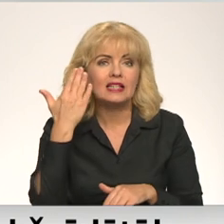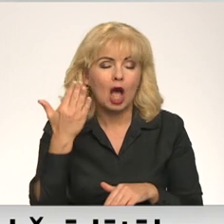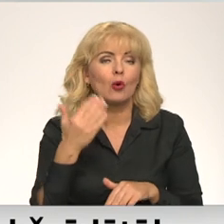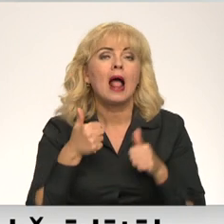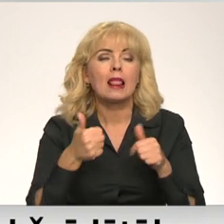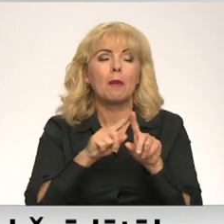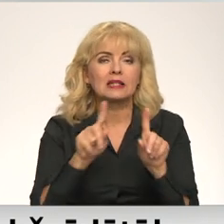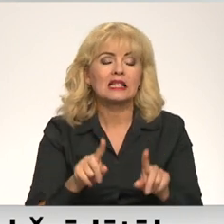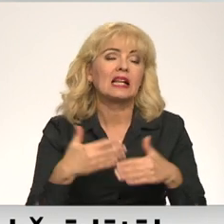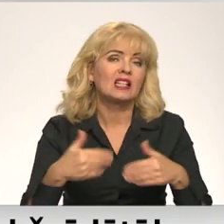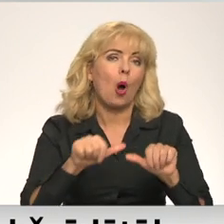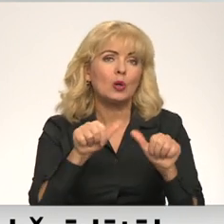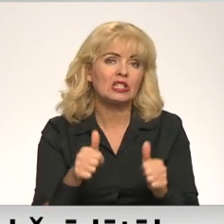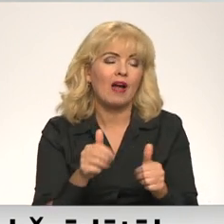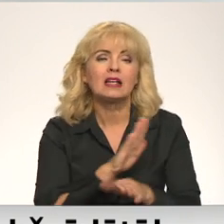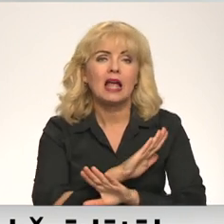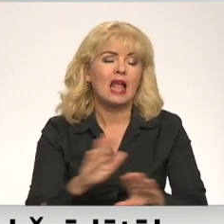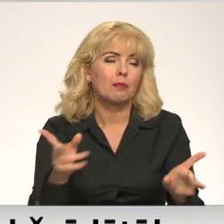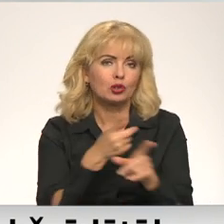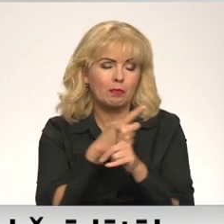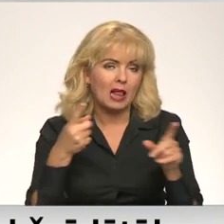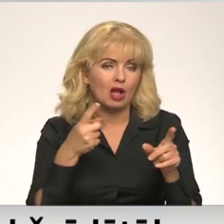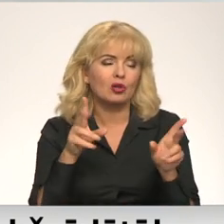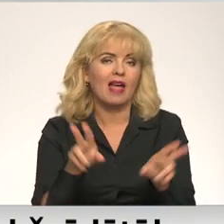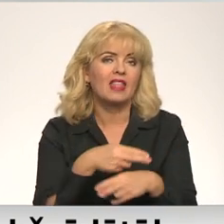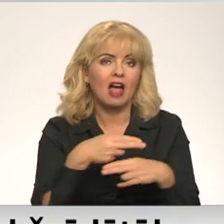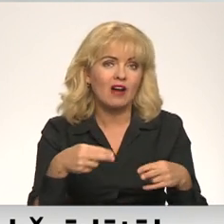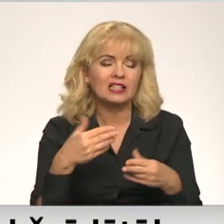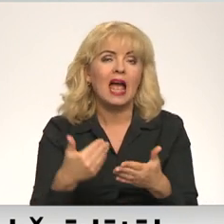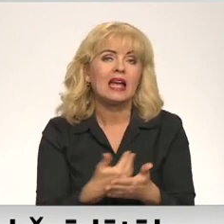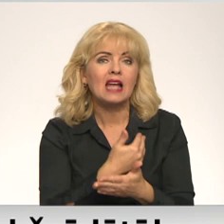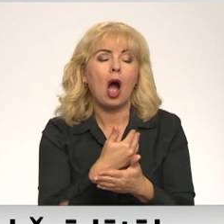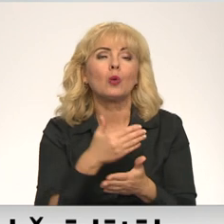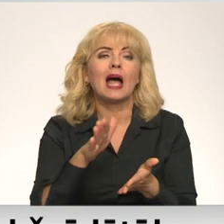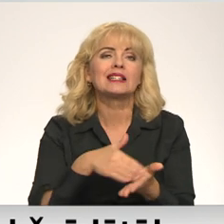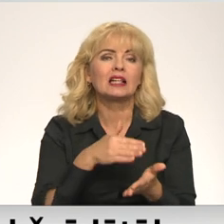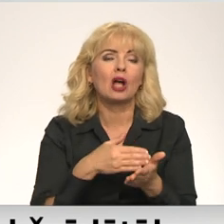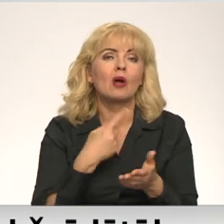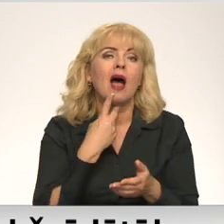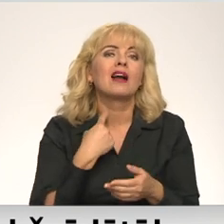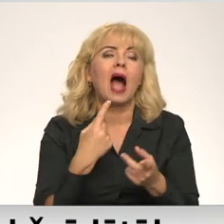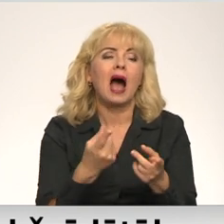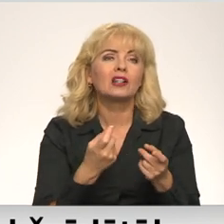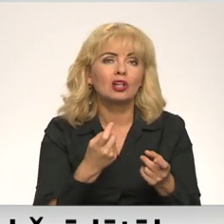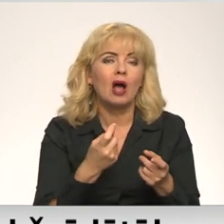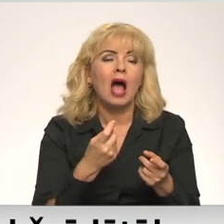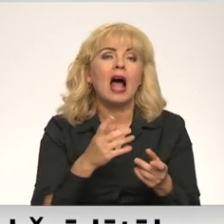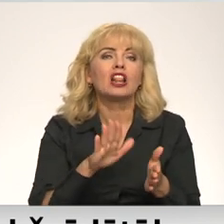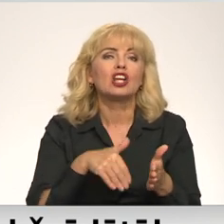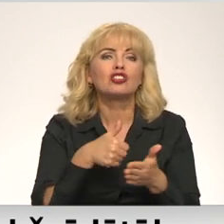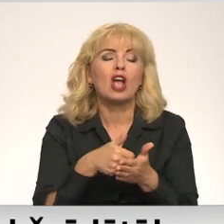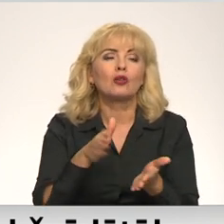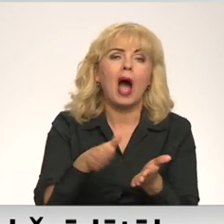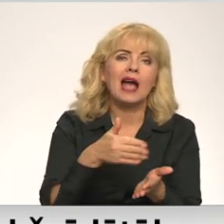lietas, kas ir izveidotas, netiks pasludinātas kā nevajadzīgas. Parasti jaunajai slotai ir kārdinājums visu līdšinēju aizslēucīt, bet